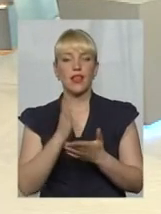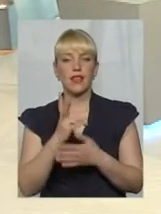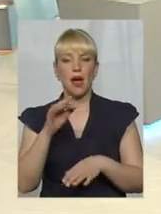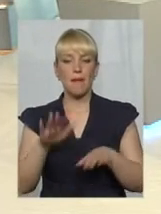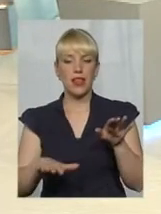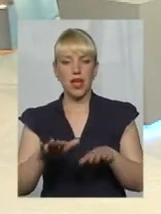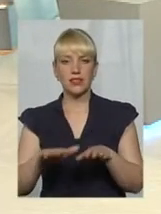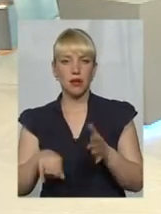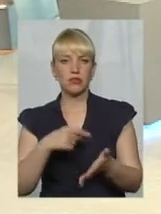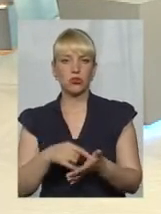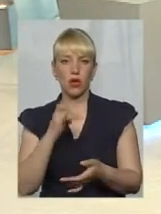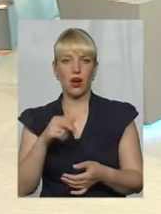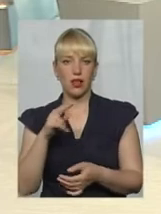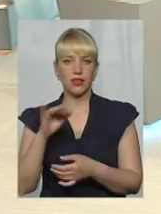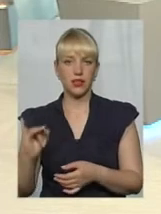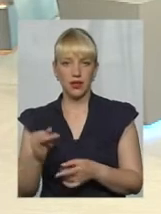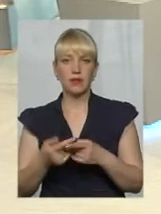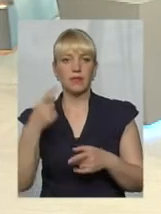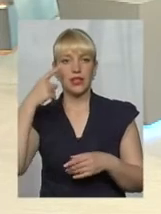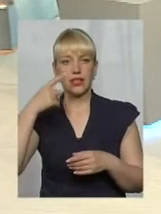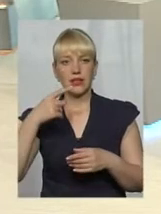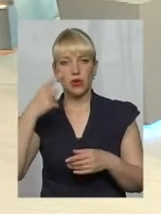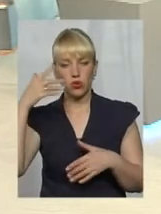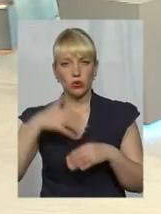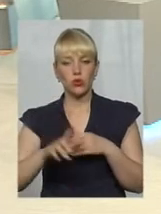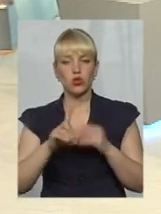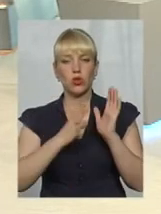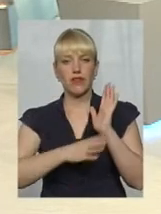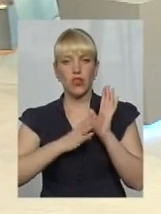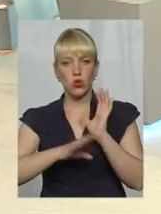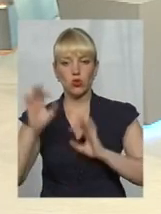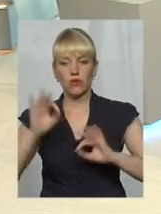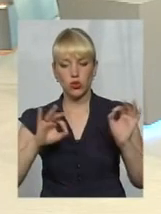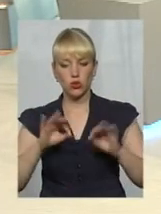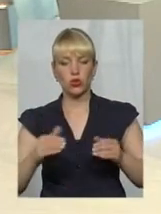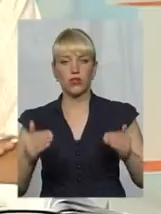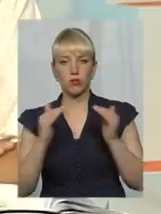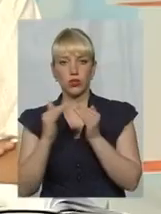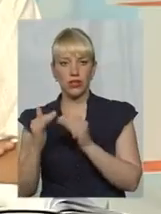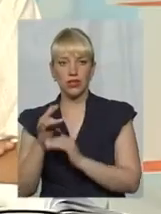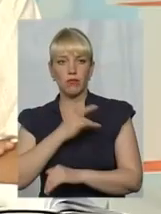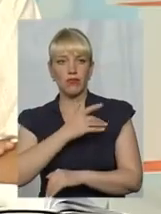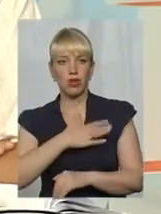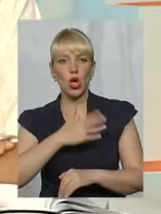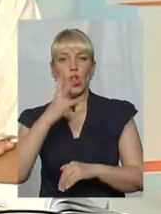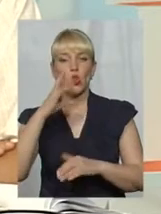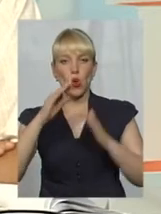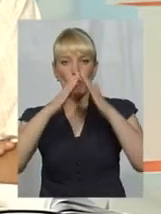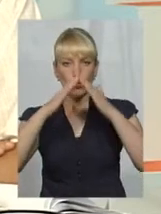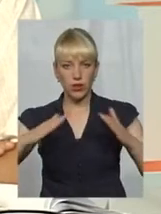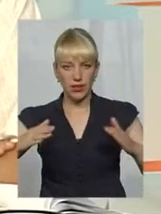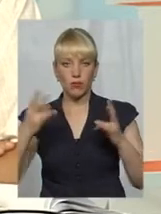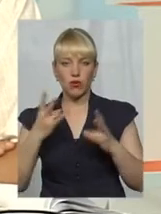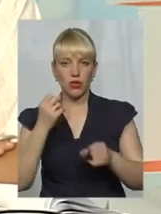Ну, бо доволі таке смішно, що 90% житлового фонду приватизовані, але покрівлю має робити міська рада.